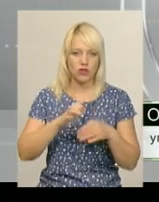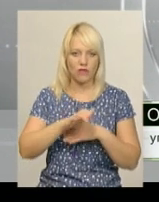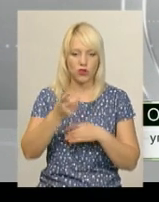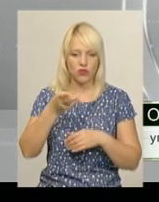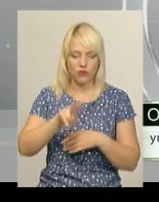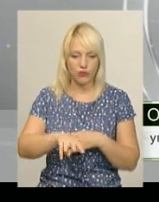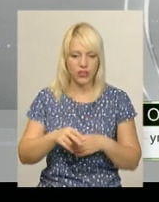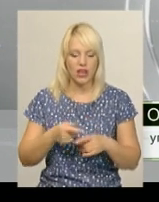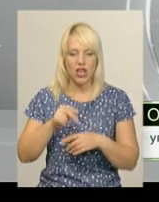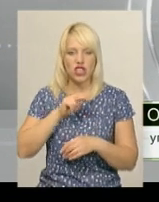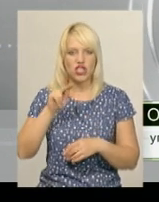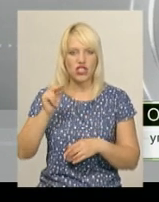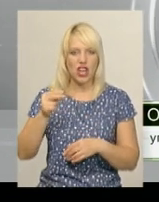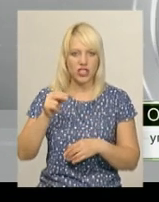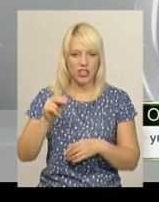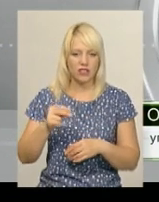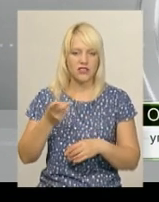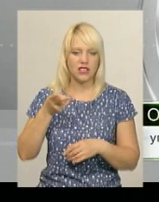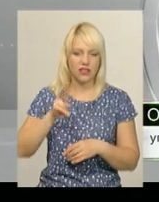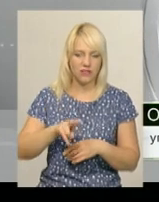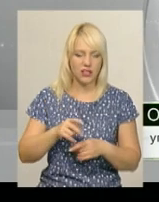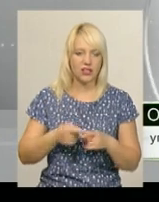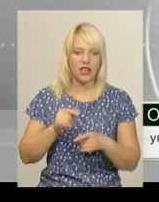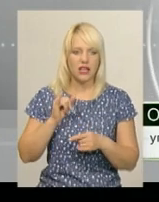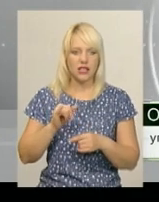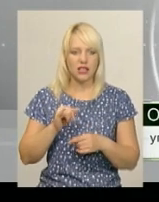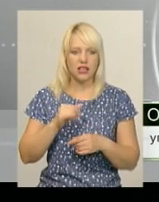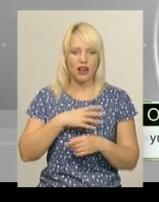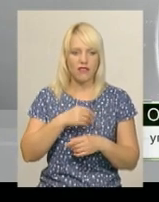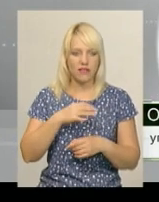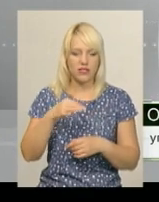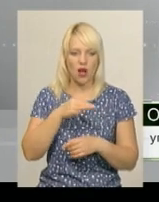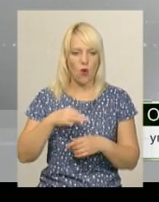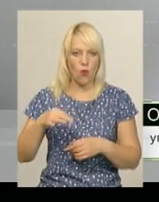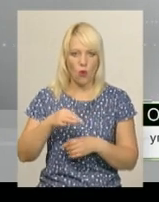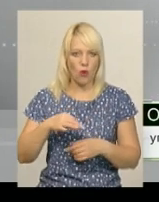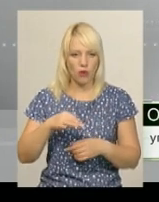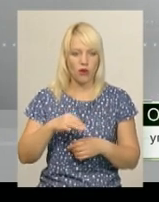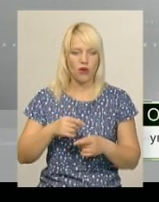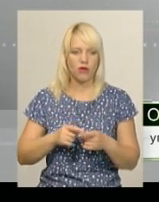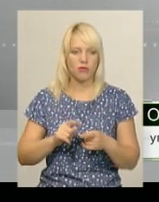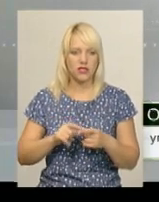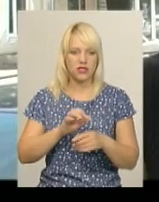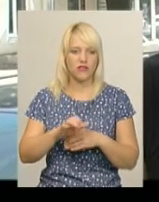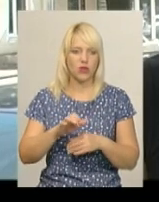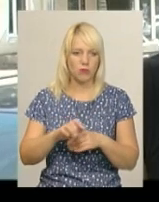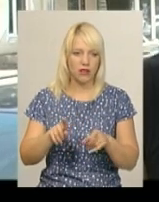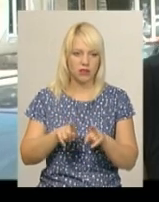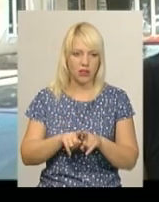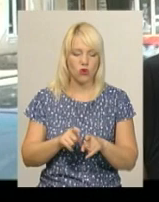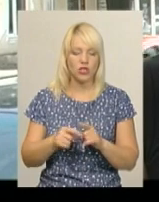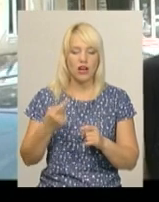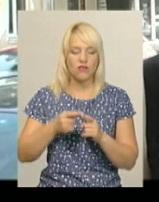виготовляє нову марку, ще Київська область «Туристинь» виготовляє три нові марки, Львівська область три марки виготовляє нові. У цьому